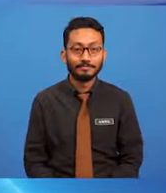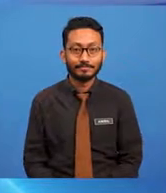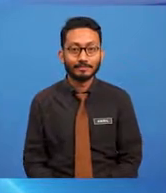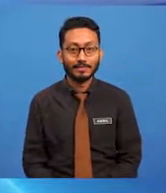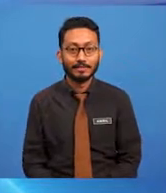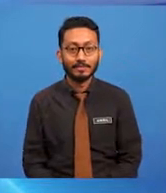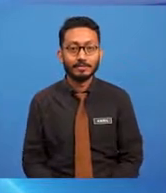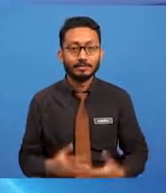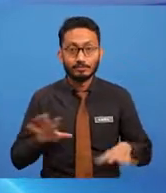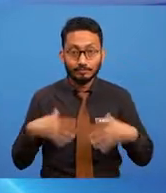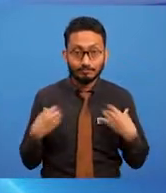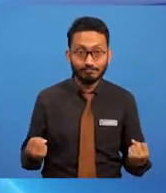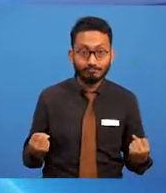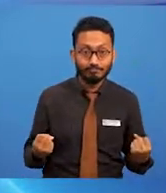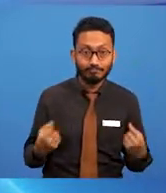selamat.